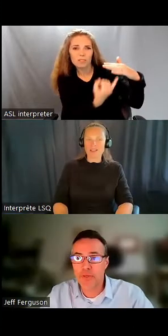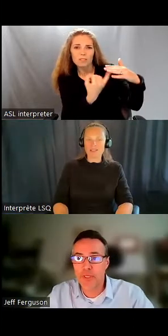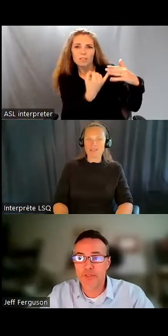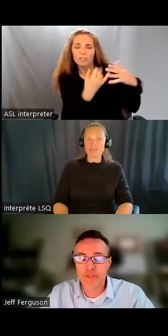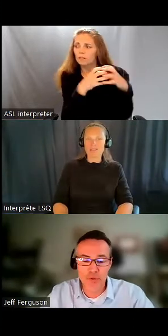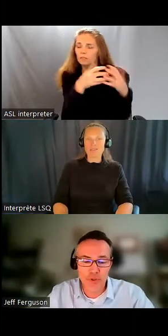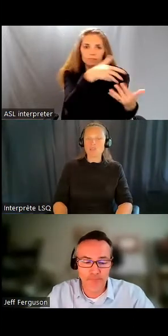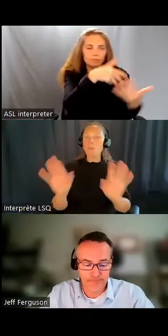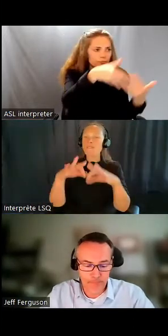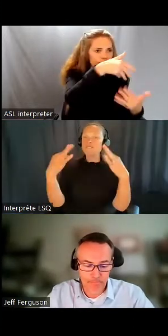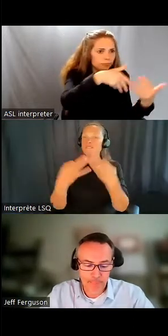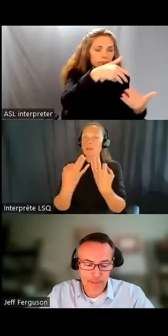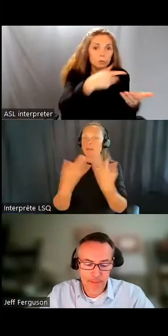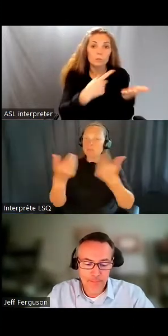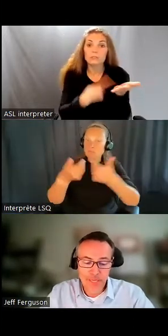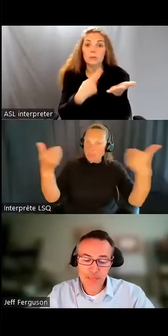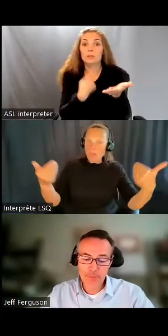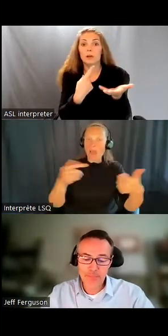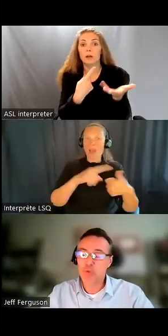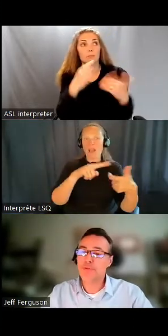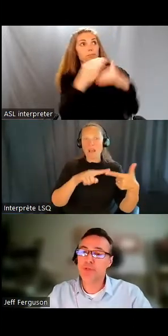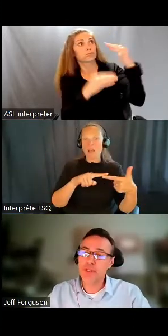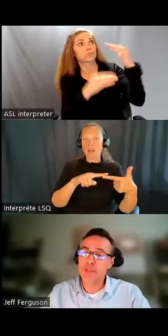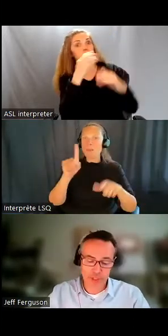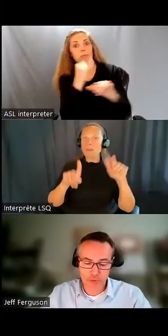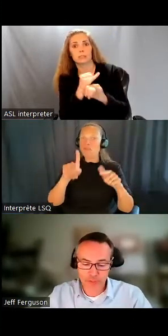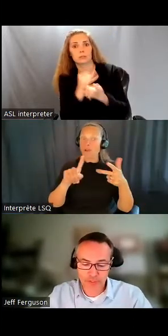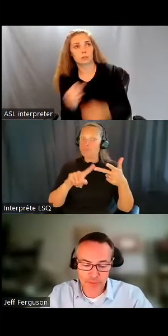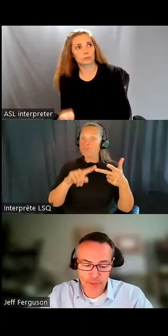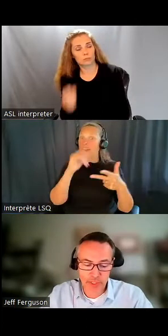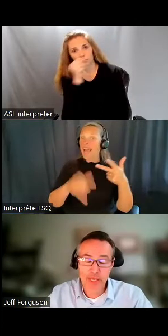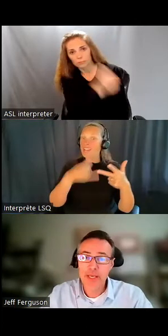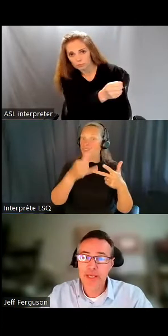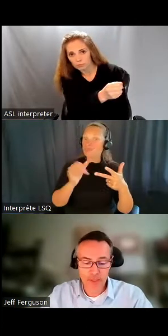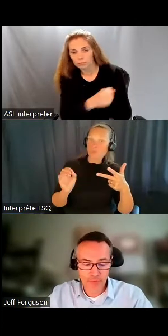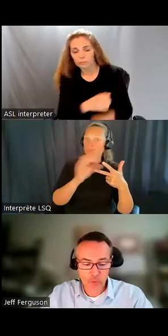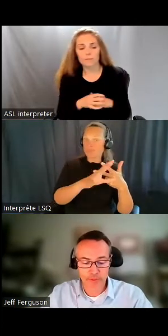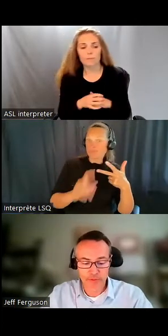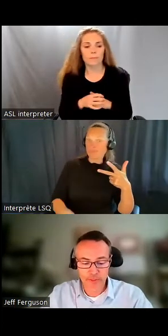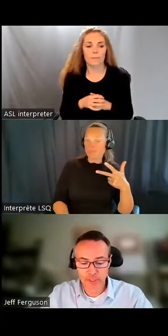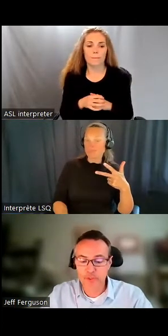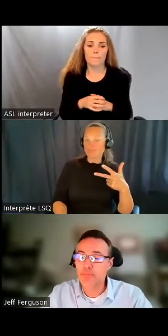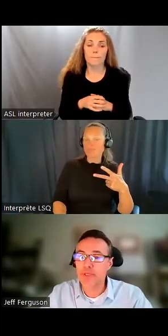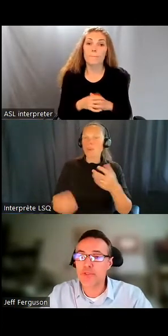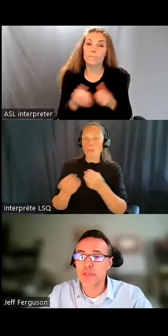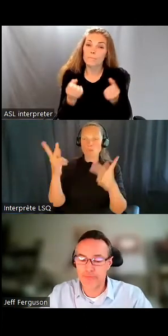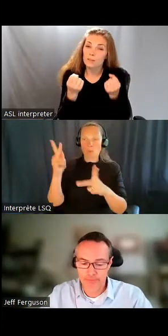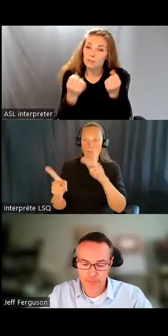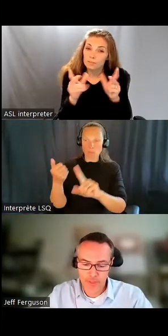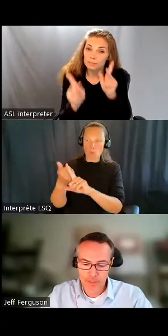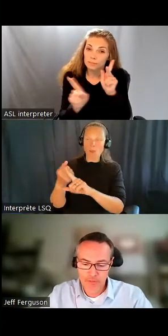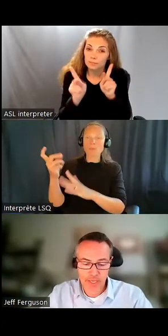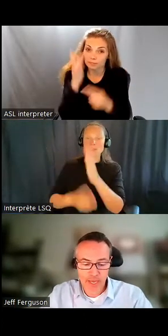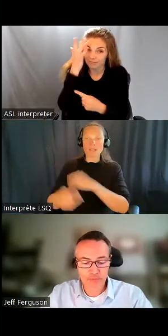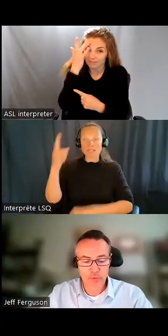et parfois, ils sont placés en institution. Beaucoup de personnes ayant une déficience intellectuelle ne peuvent pas se